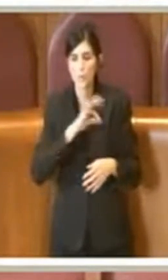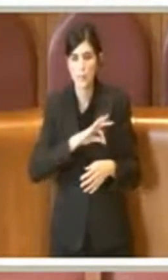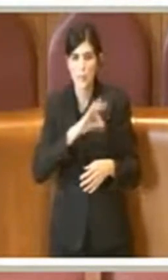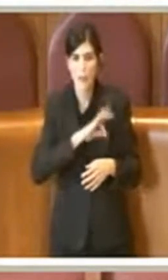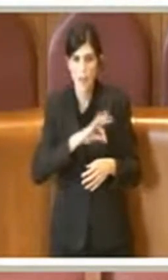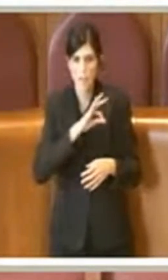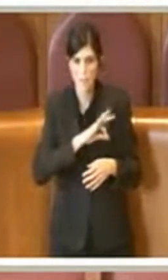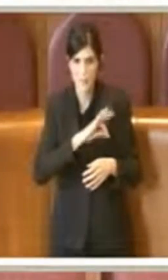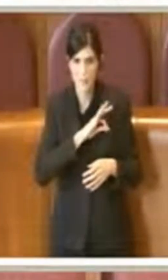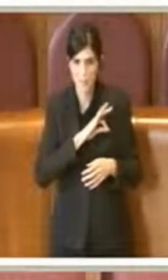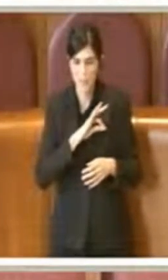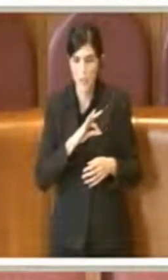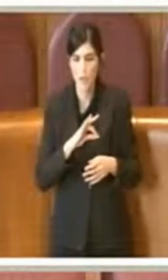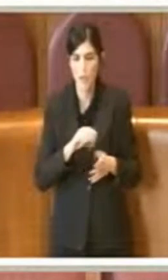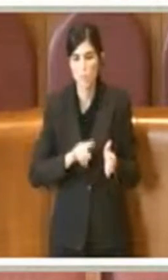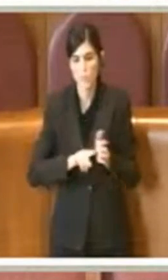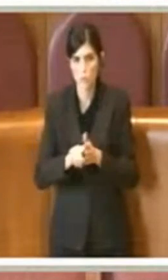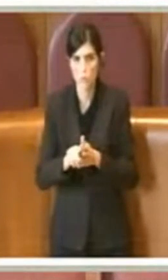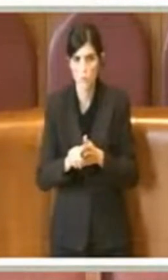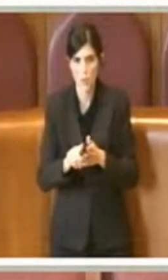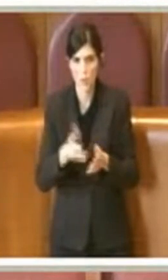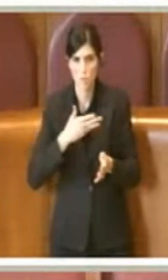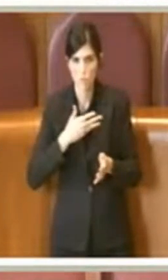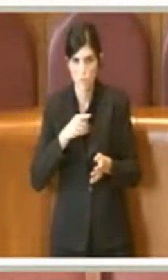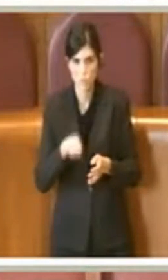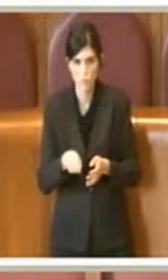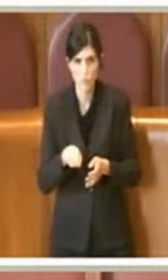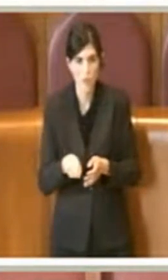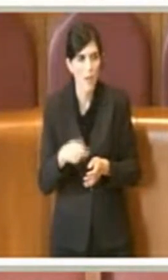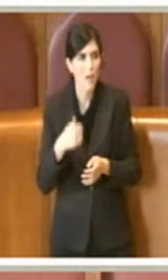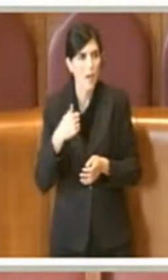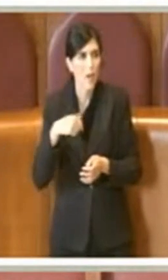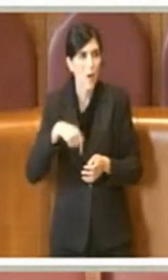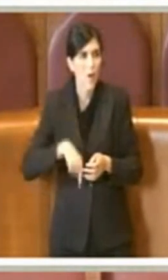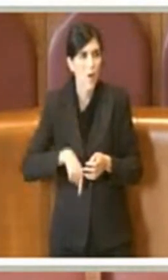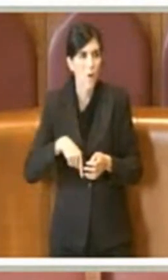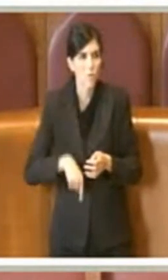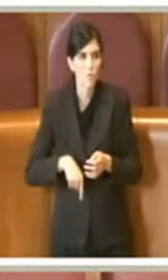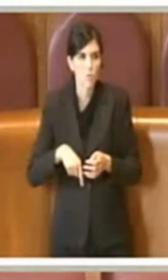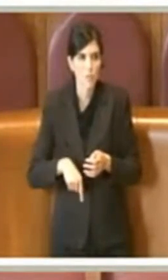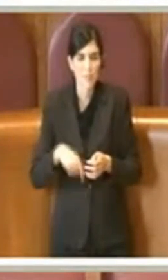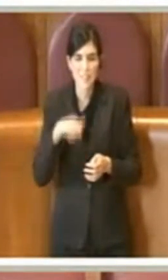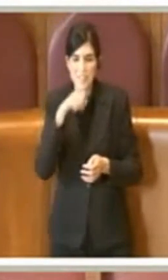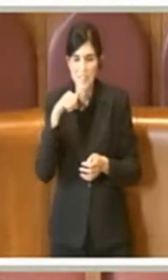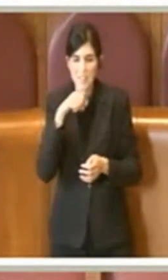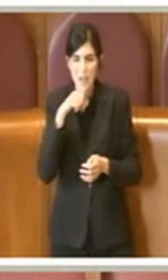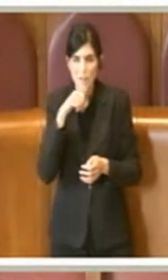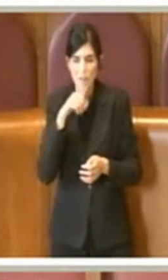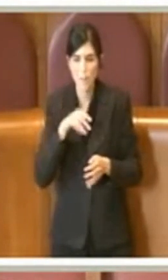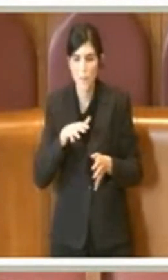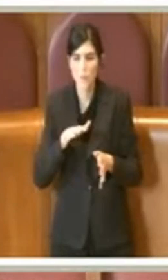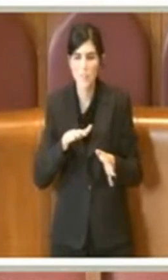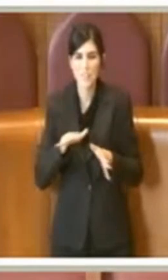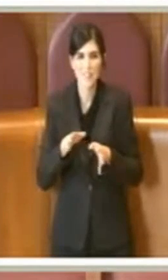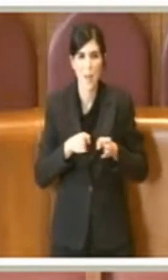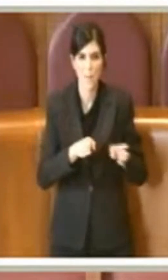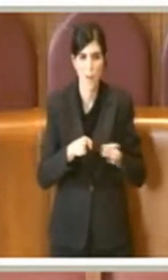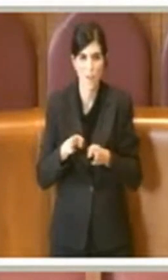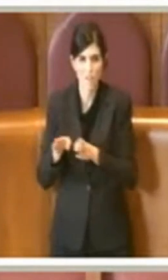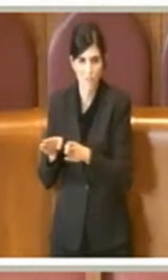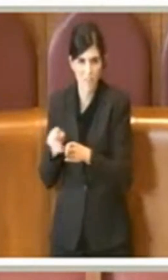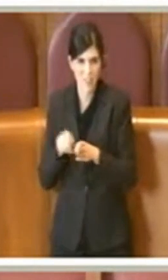troviamo oggi nella necessità di manutenere un sistema aviario molto